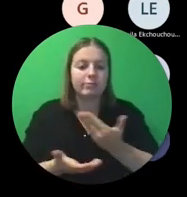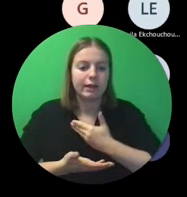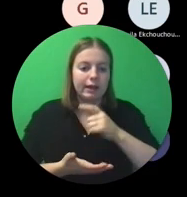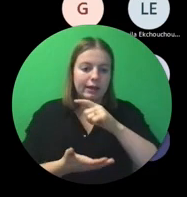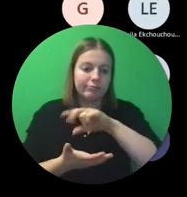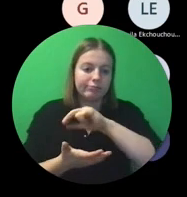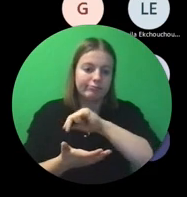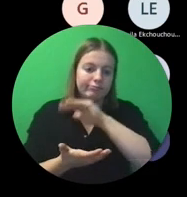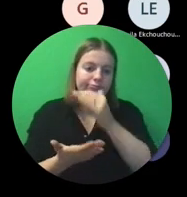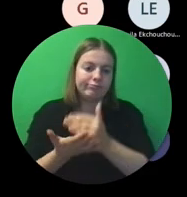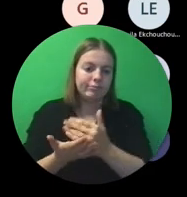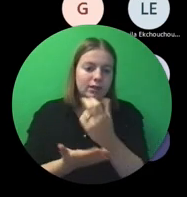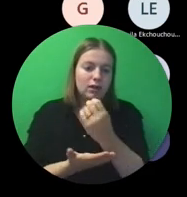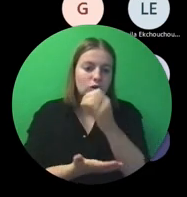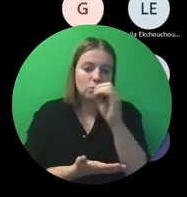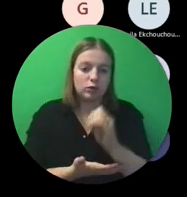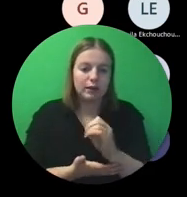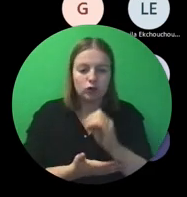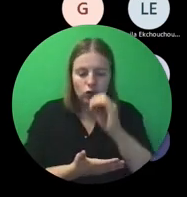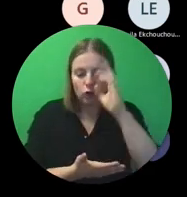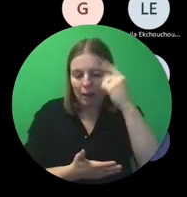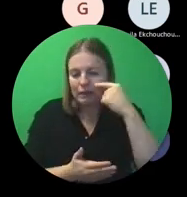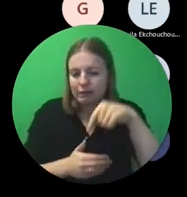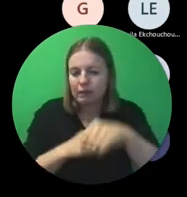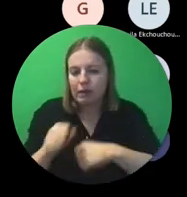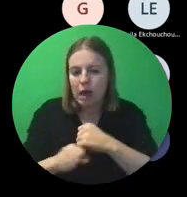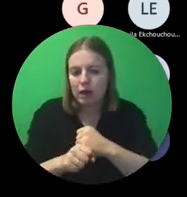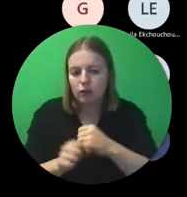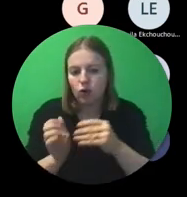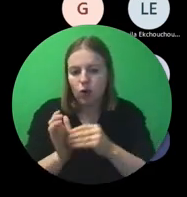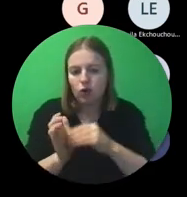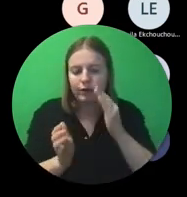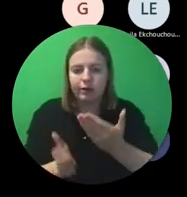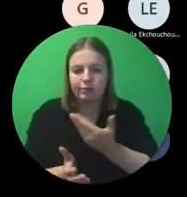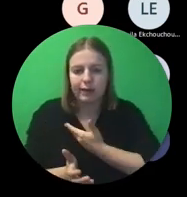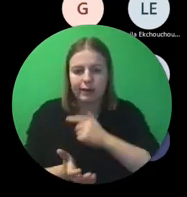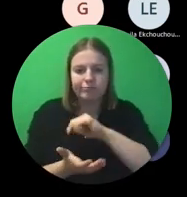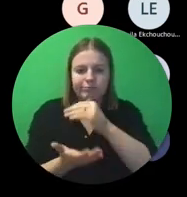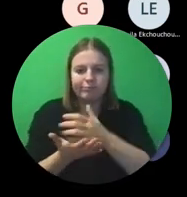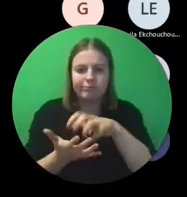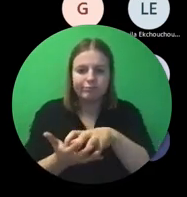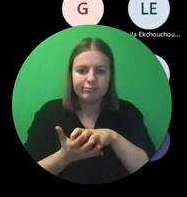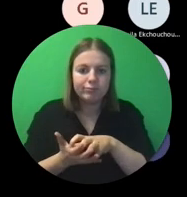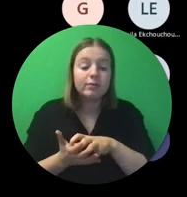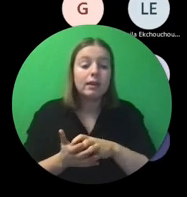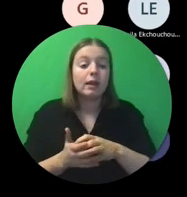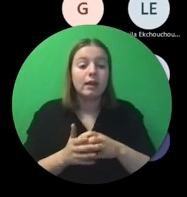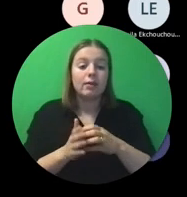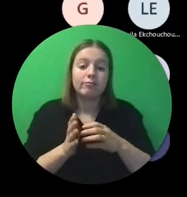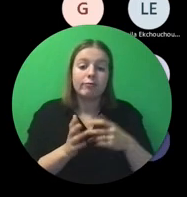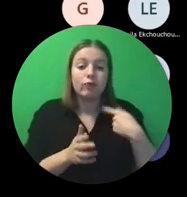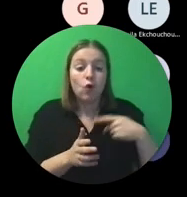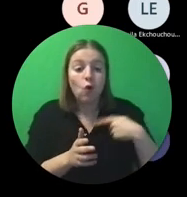Dat zal normaal gezien zeker nog dit jaar zijn. Je moet ook geen interim rapport indienen.